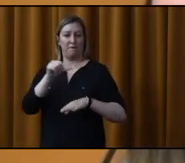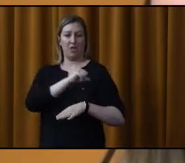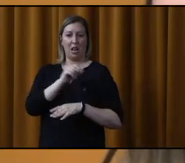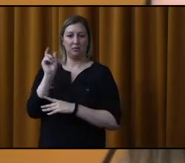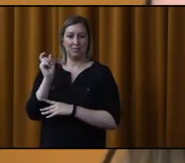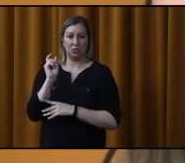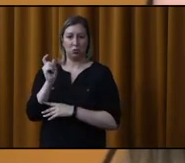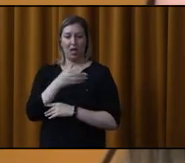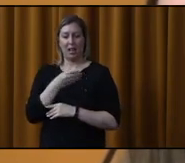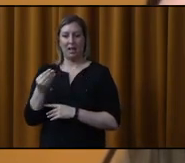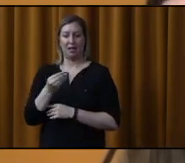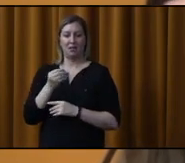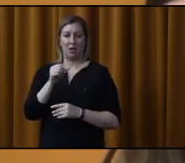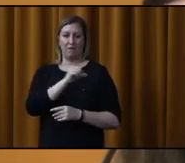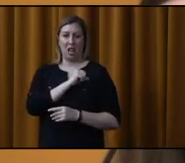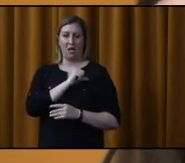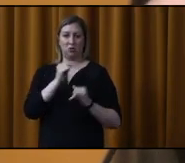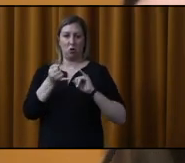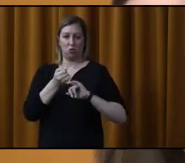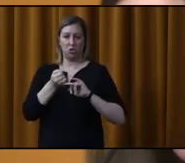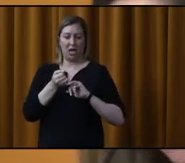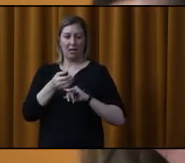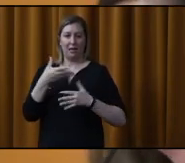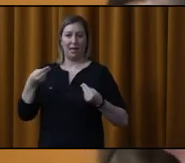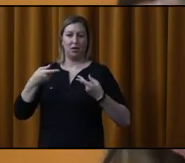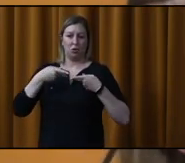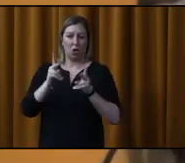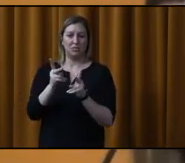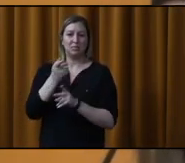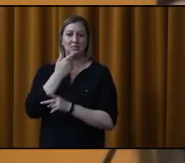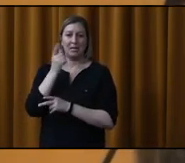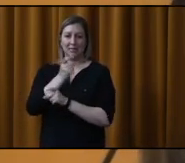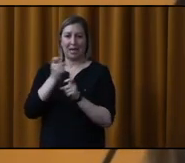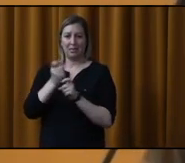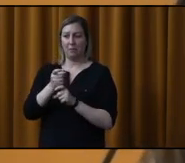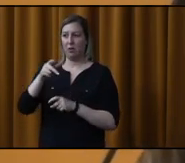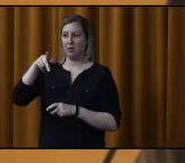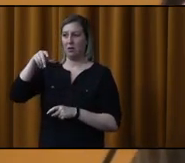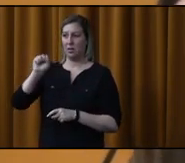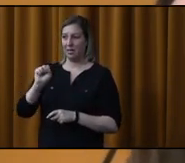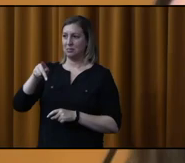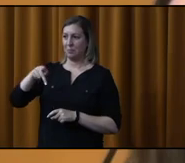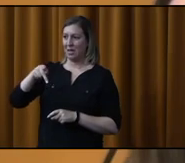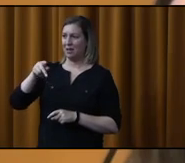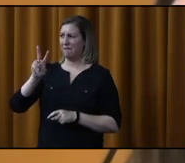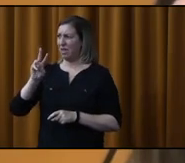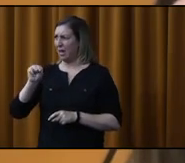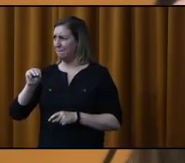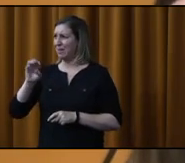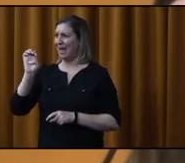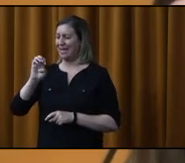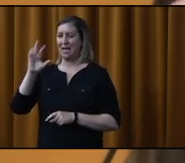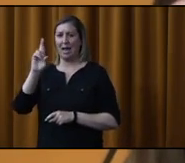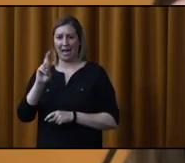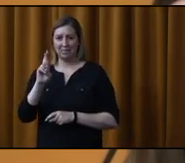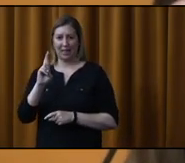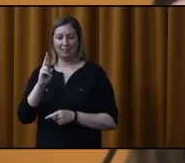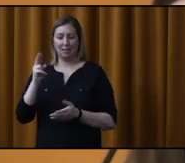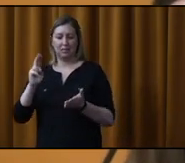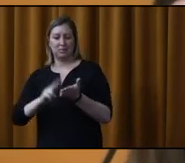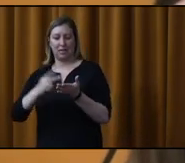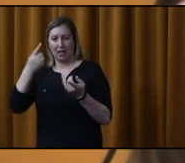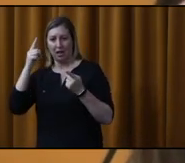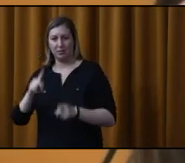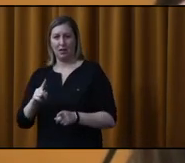sexuelle et de violence conjugale et d'autoriser le directeur du SPVR, Éric Rassette, à signer cette entente